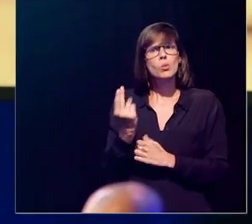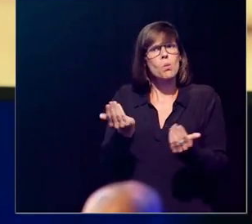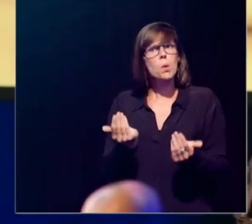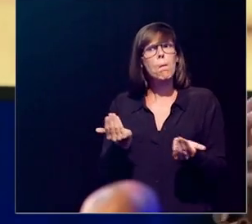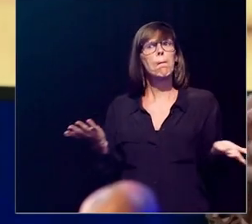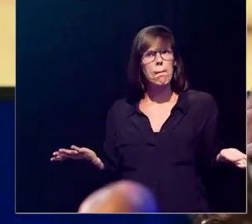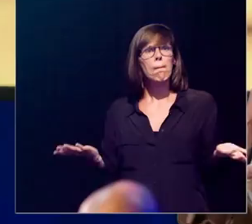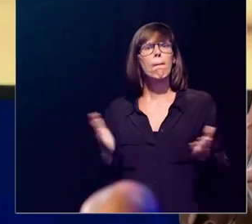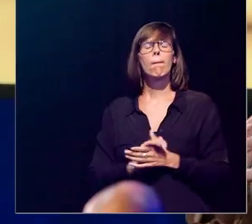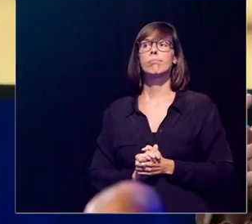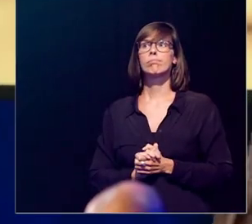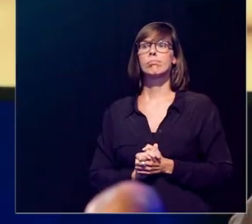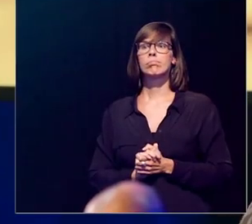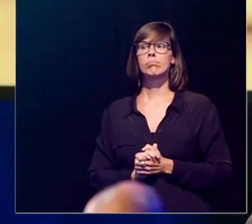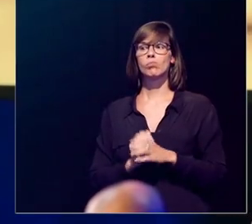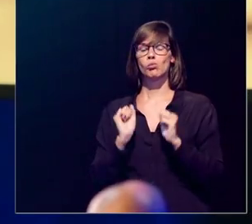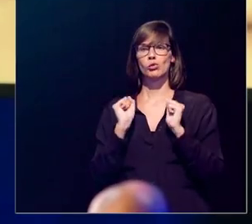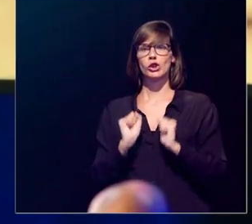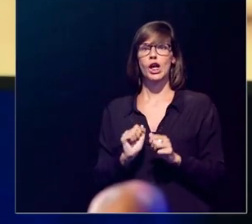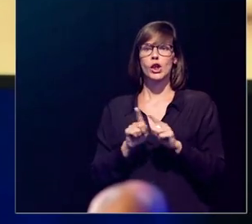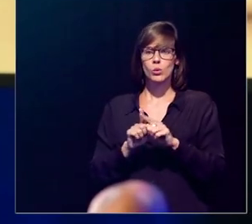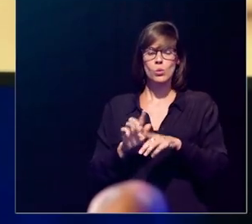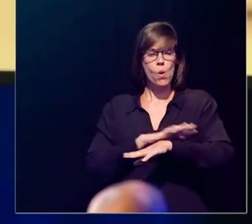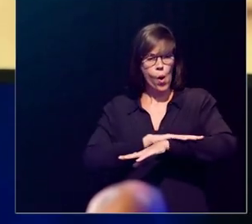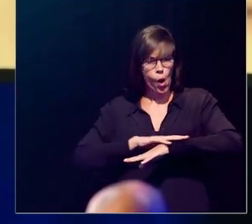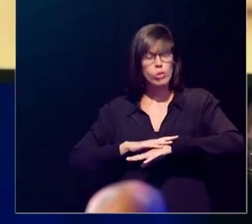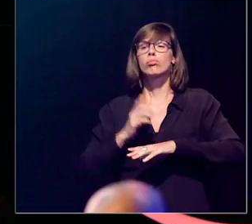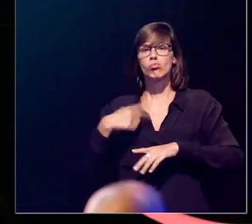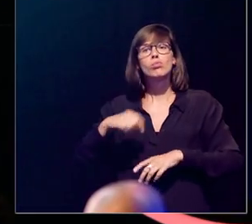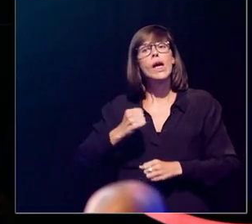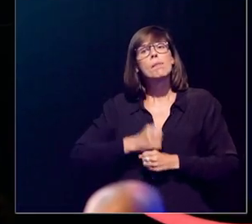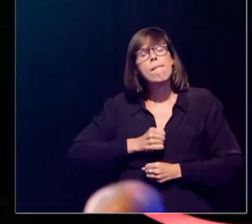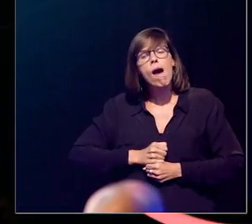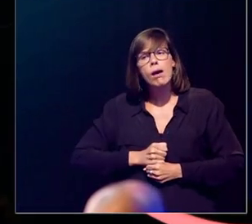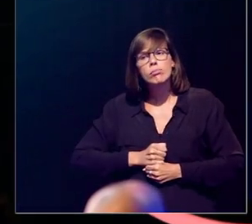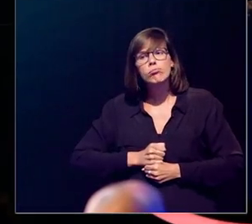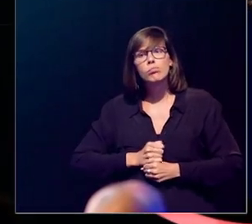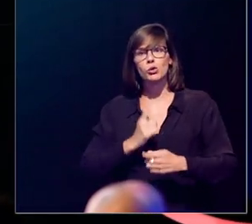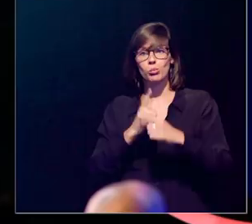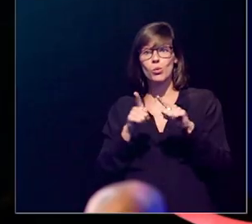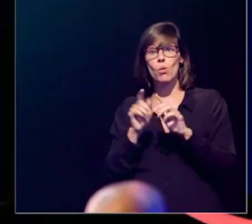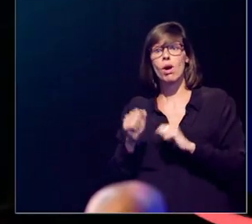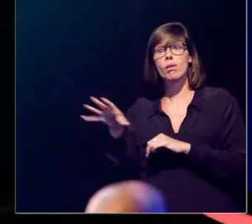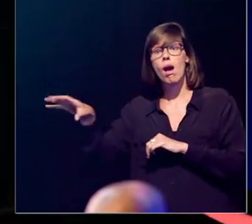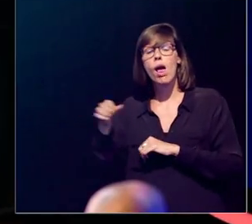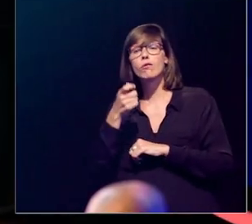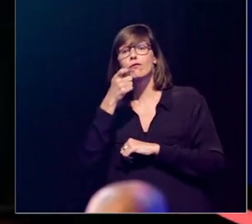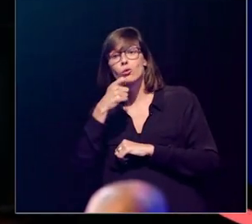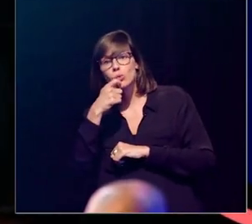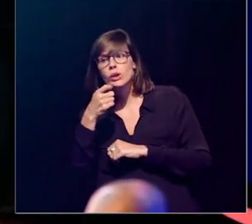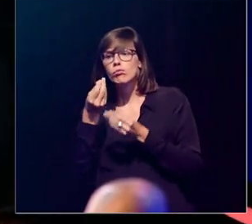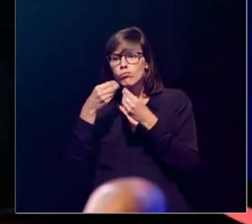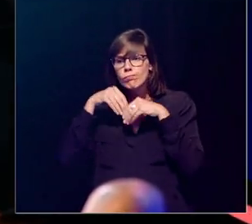We kunnen uiteindelijk vitamine D in onze huid maken. We kunnen het ook halen uit voedingsbestanddelen,